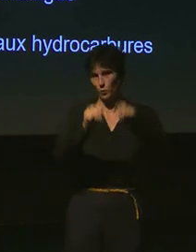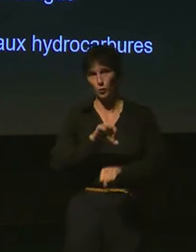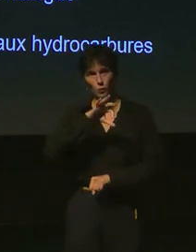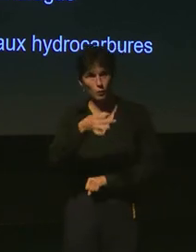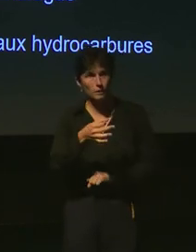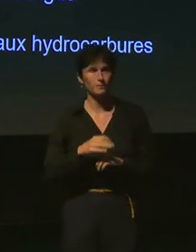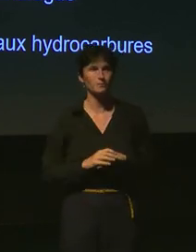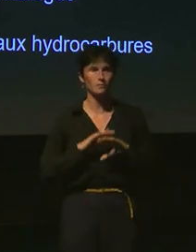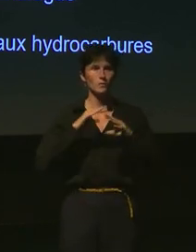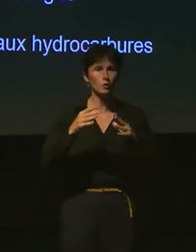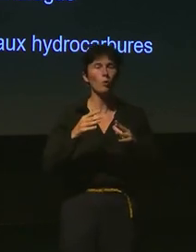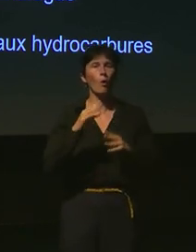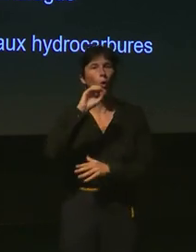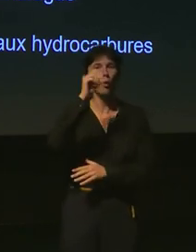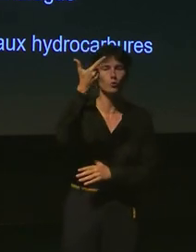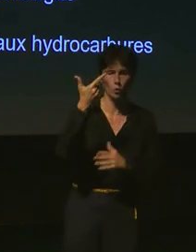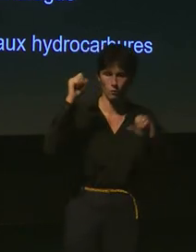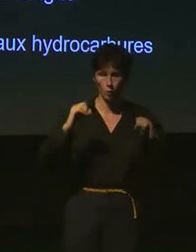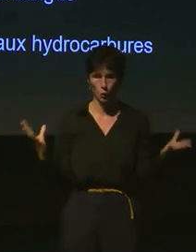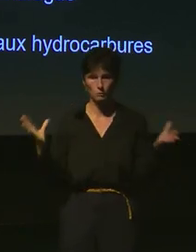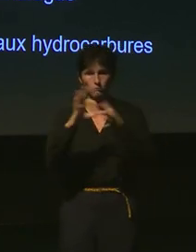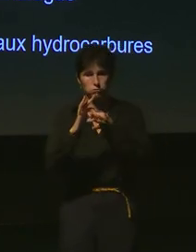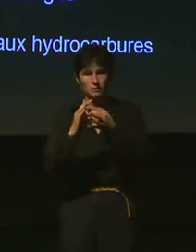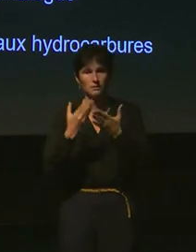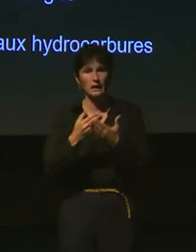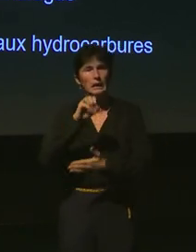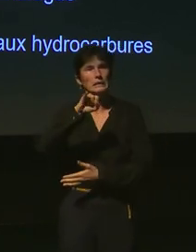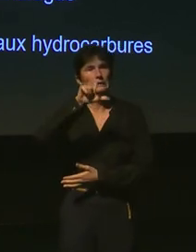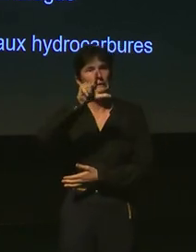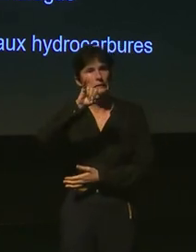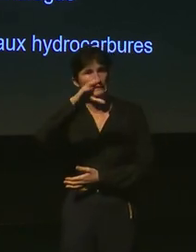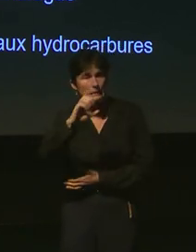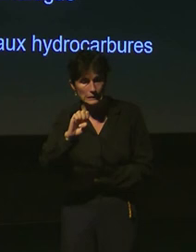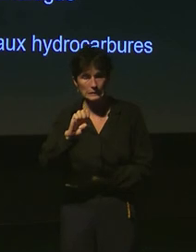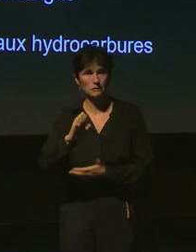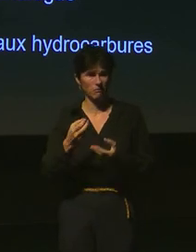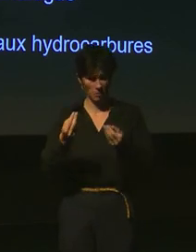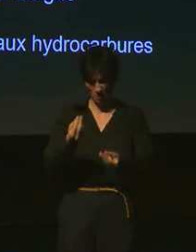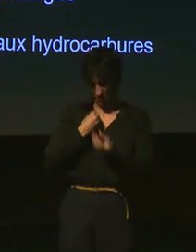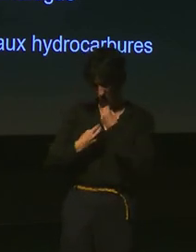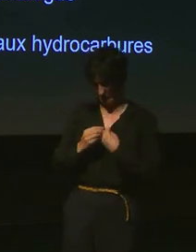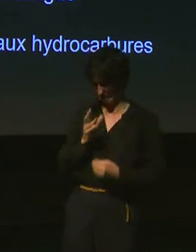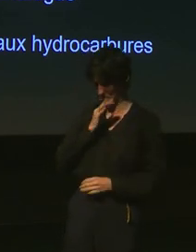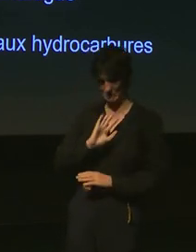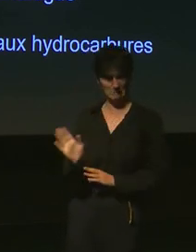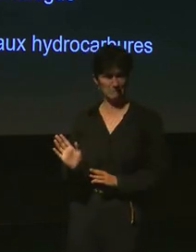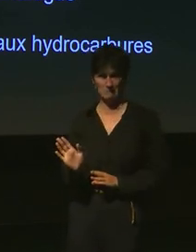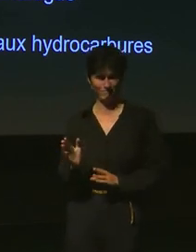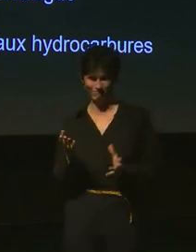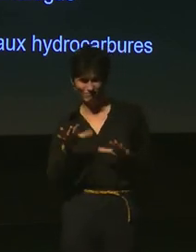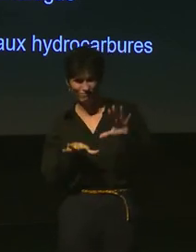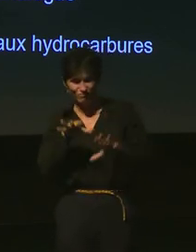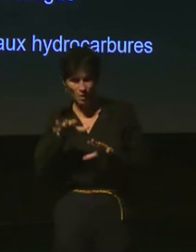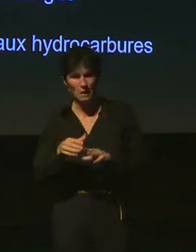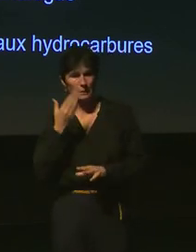alliant à l'oxygène ça fait de la silice c'est pas le mangeur pour un homo sapiens c'est pas terrible comme idée mais si on